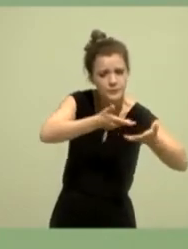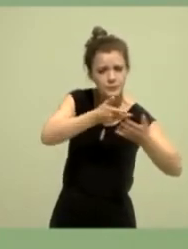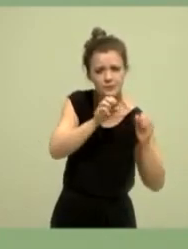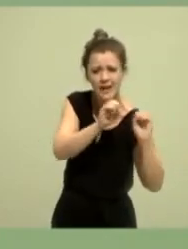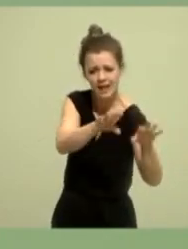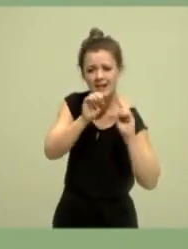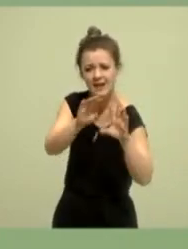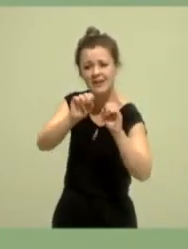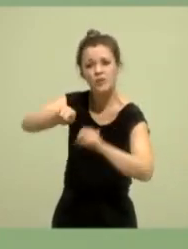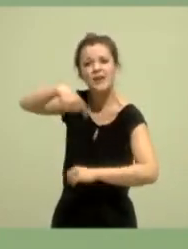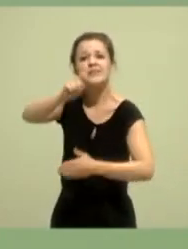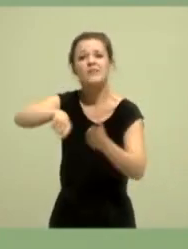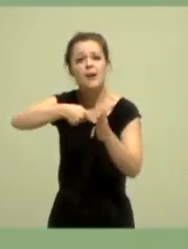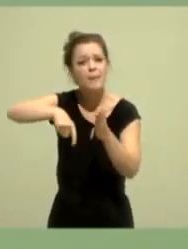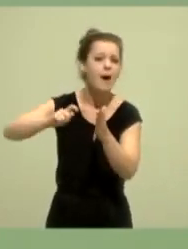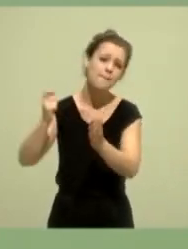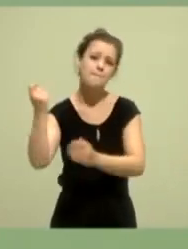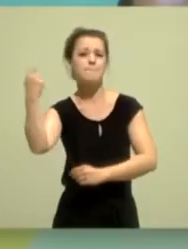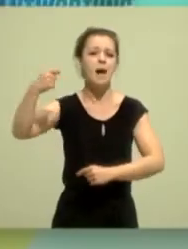noch bessere Ergebnisse erzielen können.